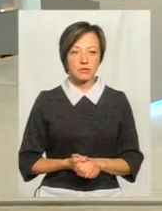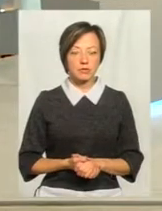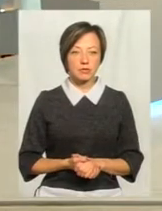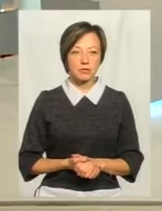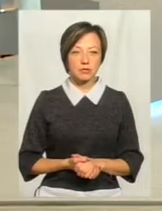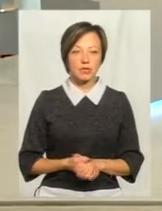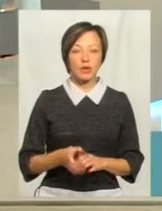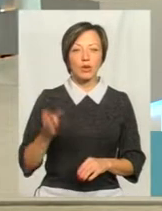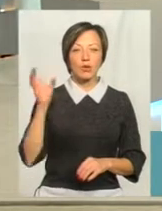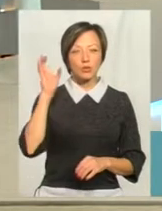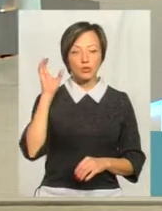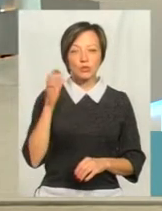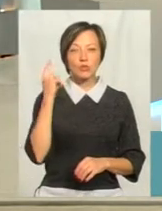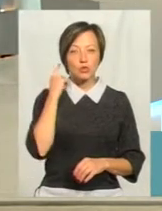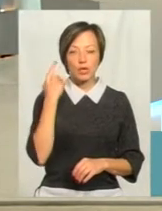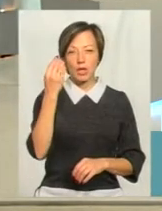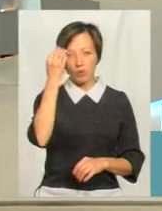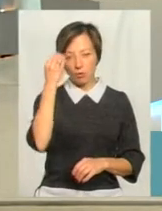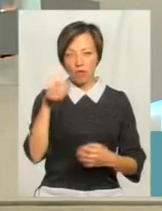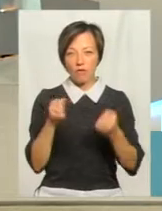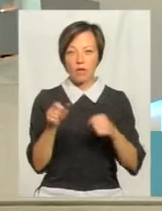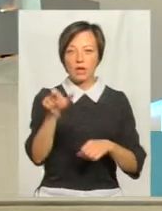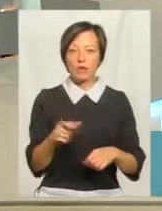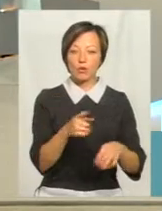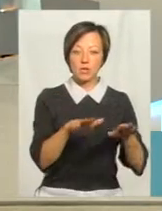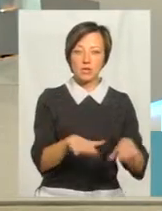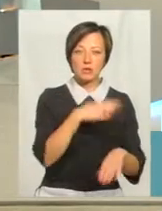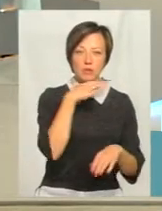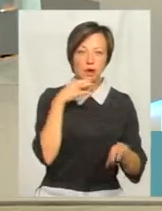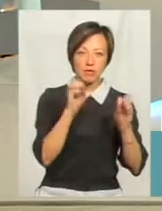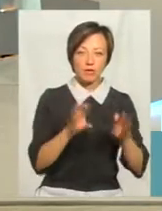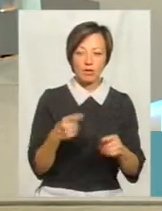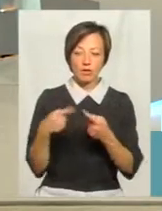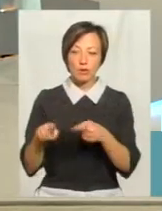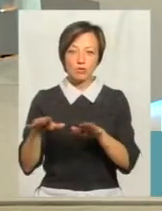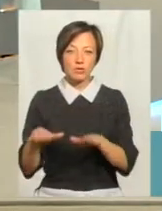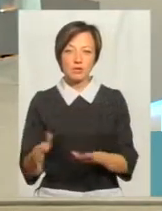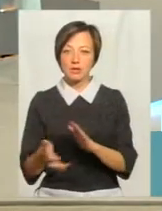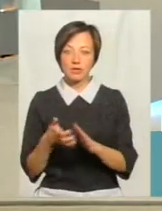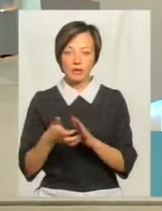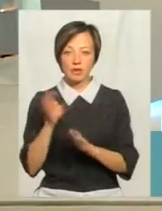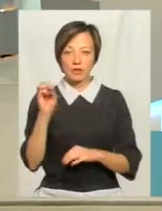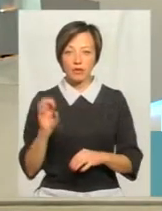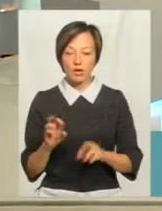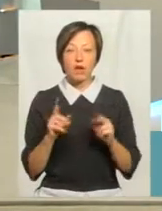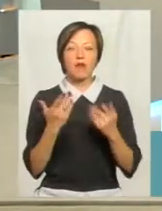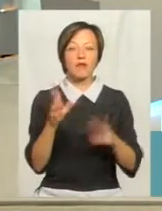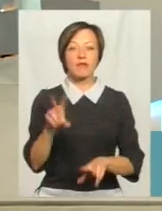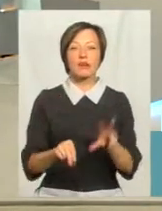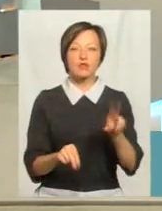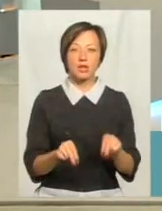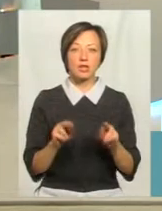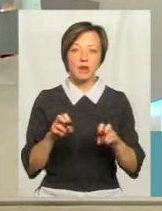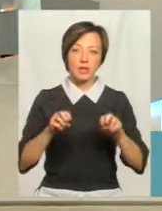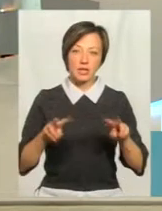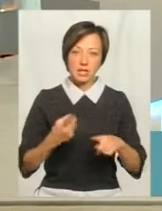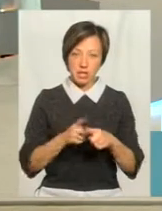От почули на думку водія, що в одному місці світлофорів забагато, в іншому немає їх. Як ви вважаєте, як